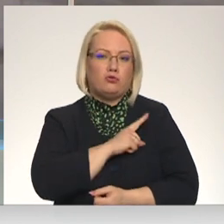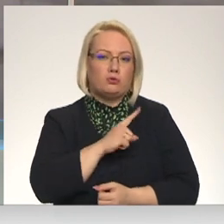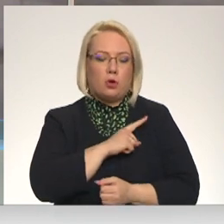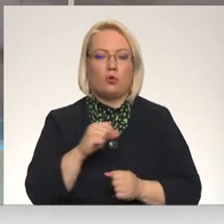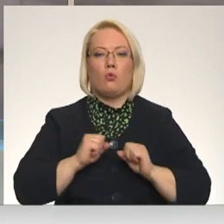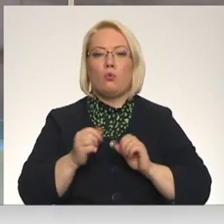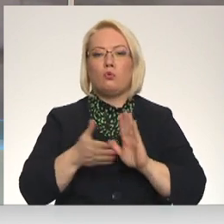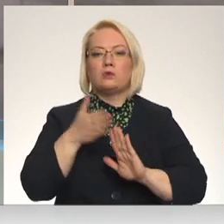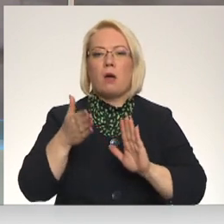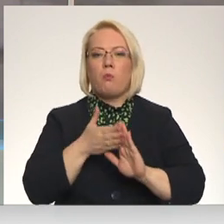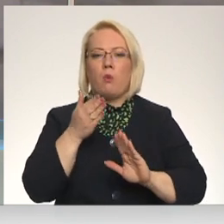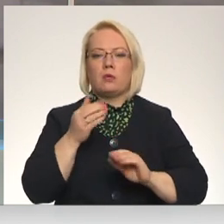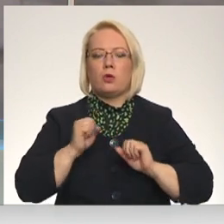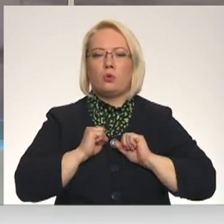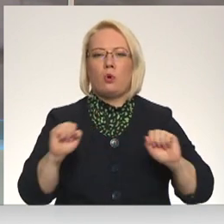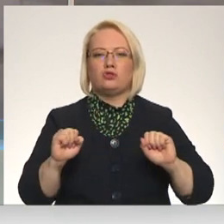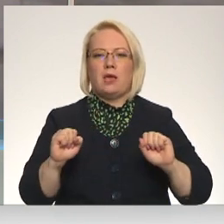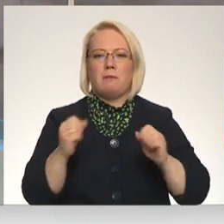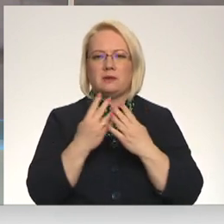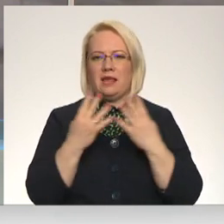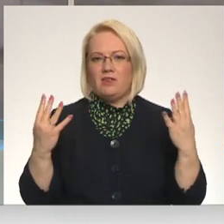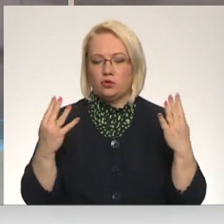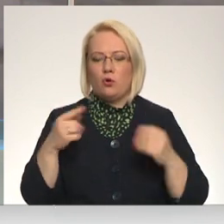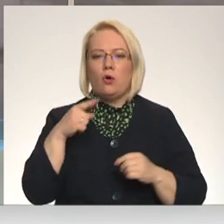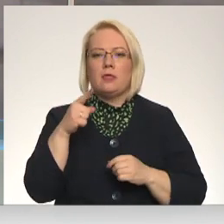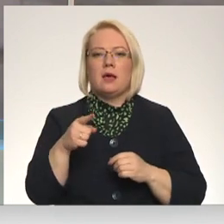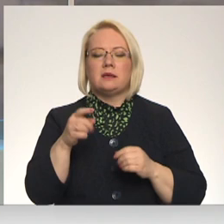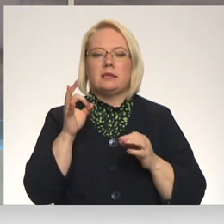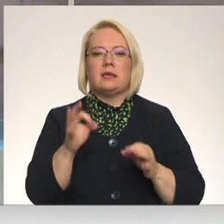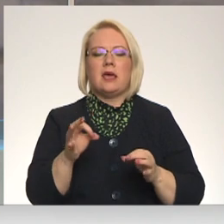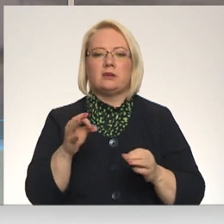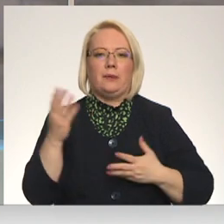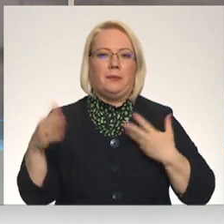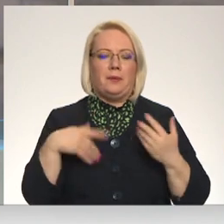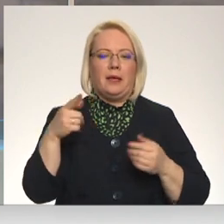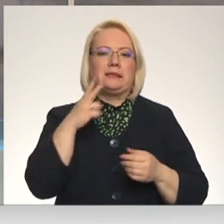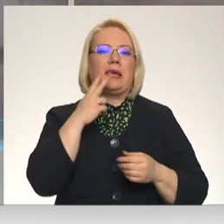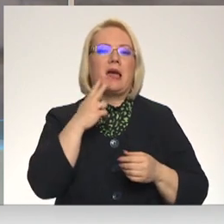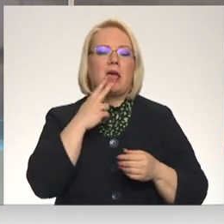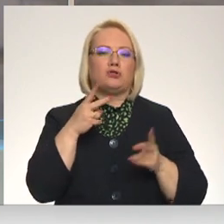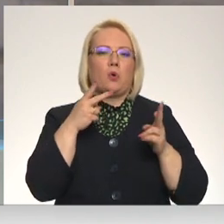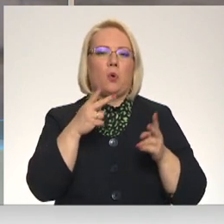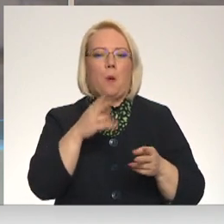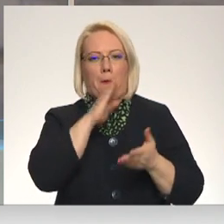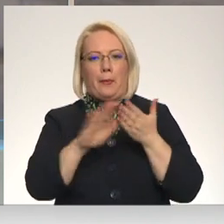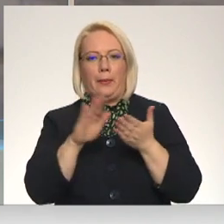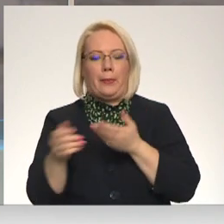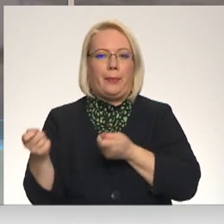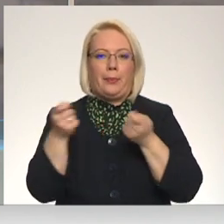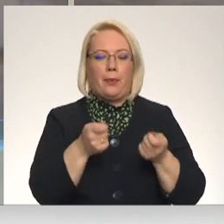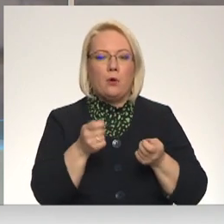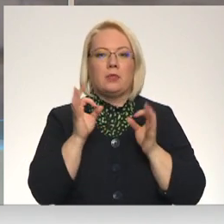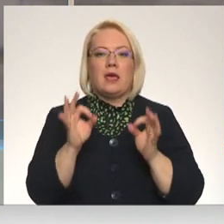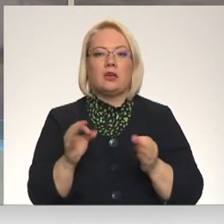infrastruktūra. Iespējams, tas pamatīgi iztramdīs cigareša kontrabandistus. Kā liecina pētījums, pēdējā laikā ievērojums sarucis